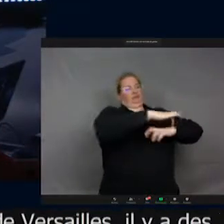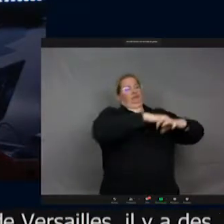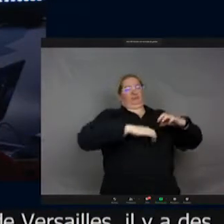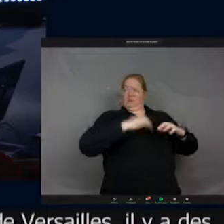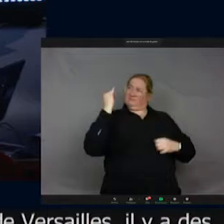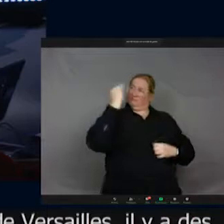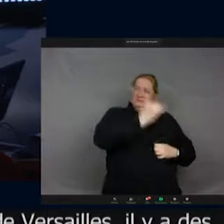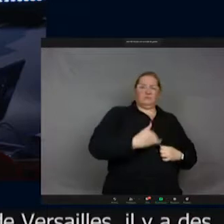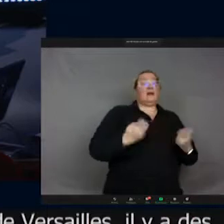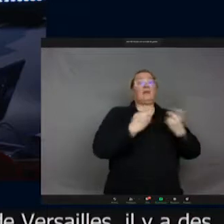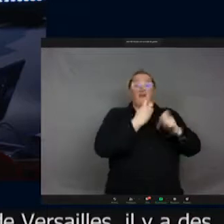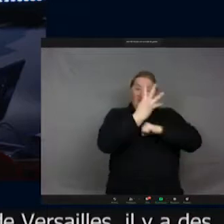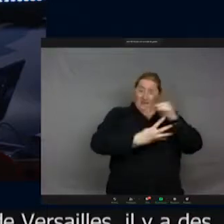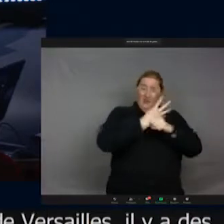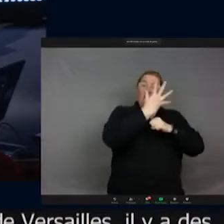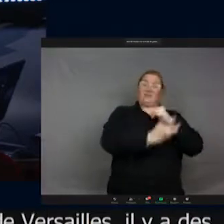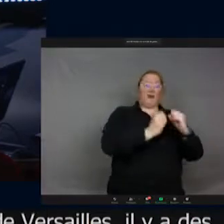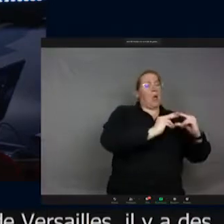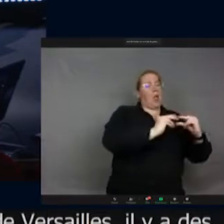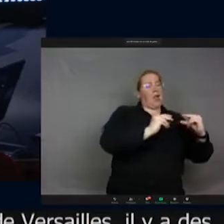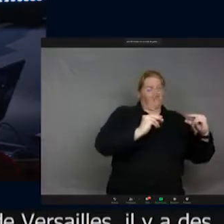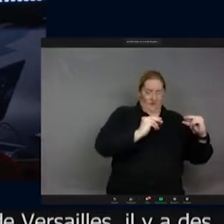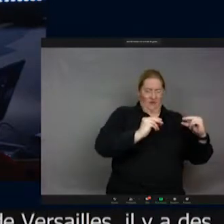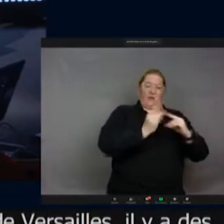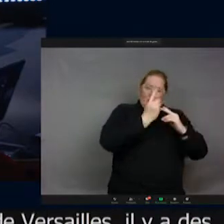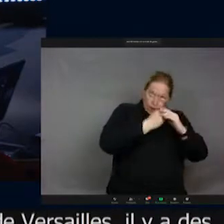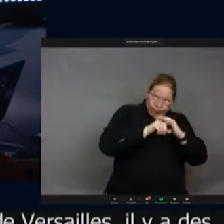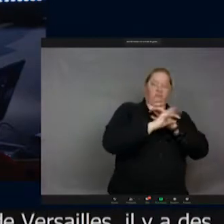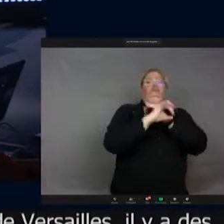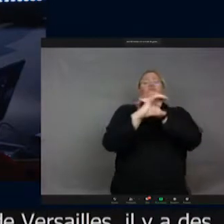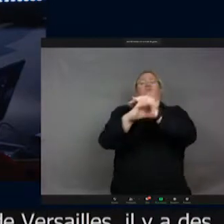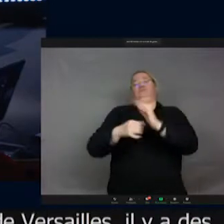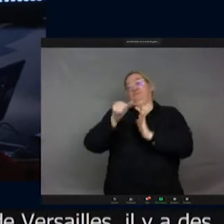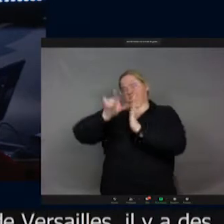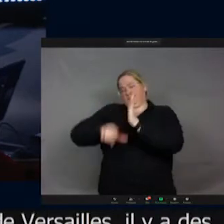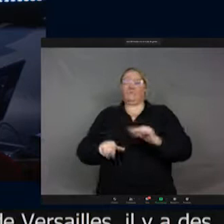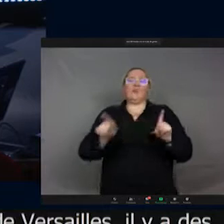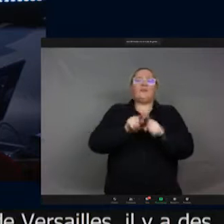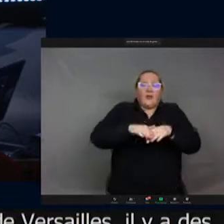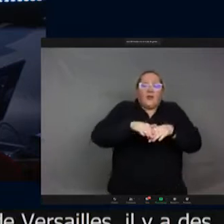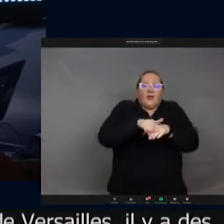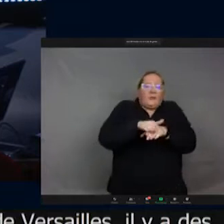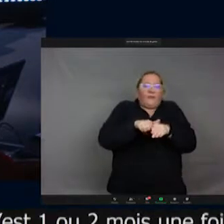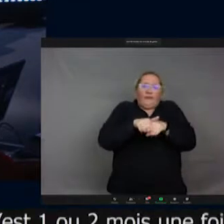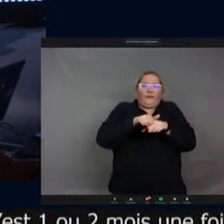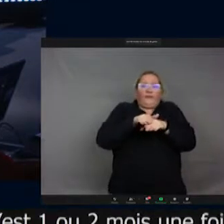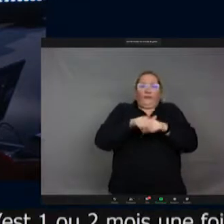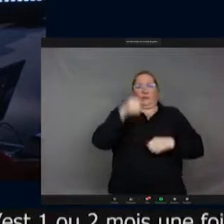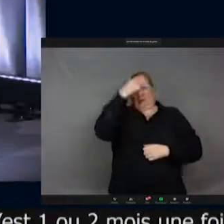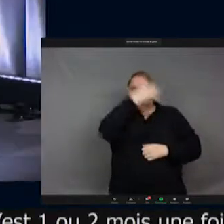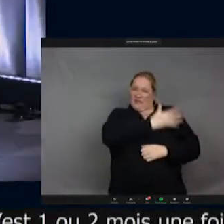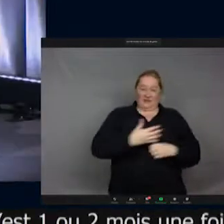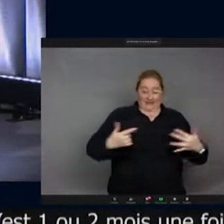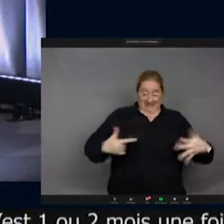mois quand ils sont adultes. Il y a ces célèbres cigales américaines qui vivent 17 ans sous forme de larve sous terre et puis qui